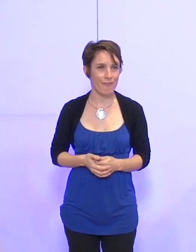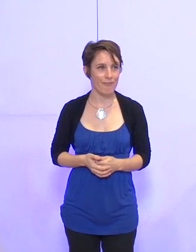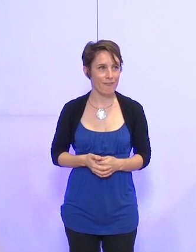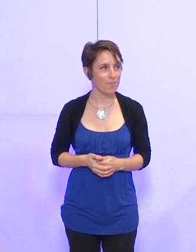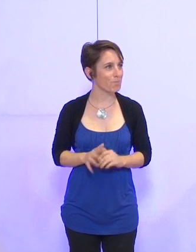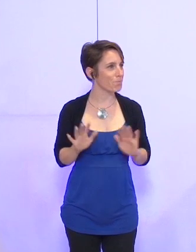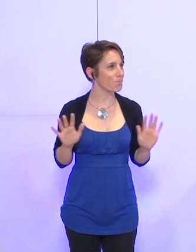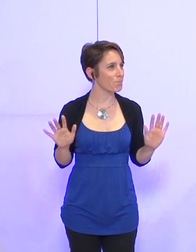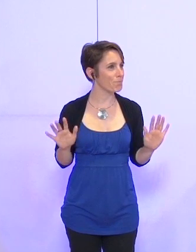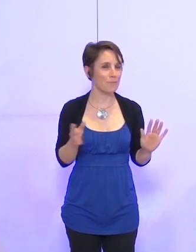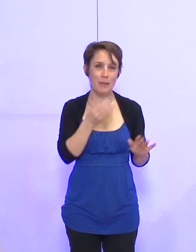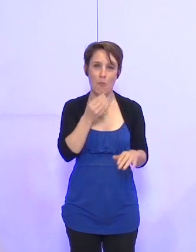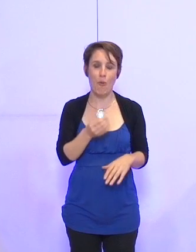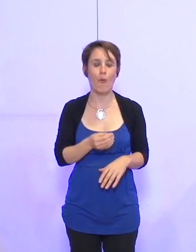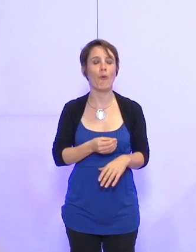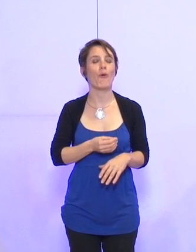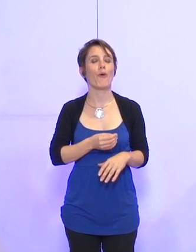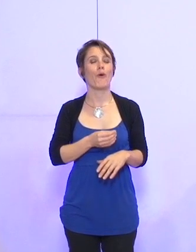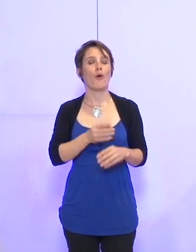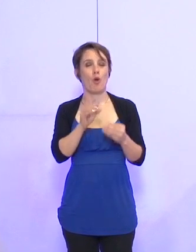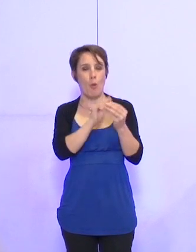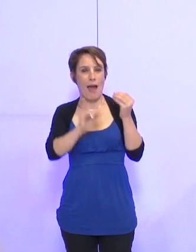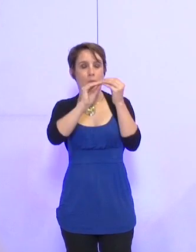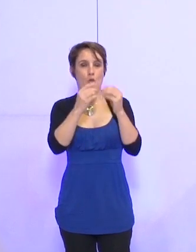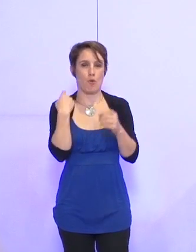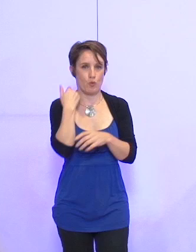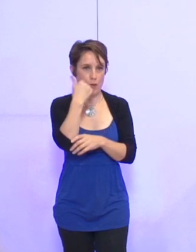Je mets donc au voie l'amendement numéro 1 sur la participation